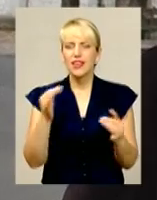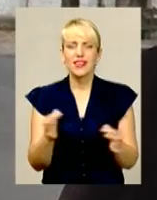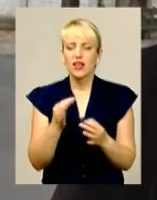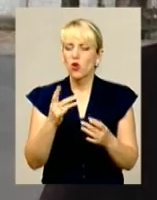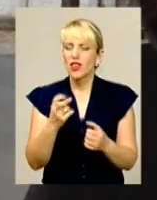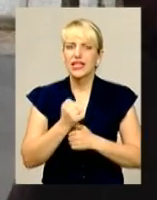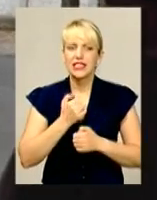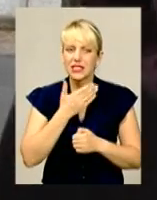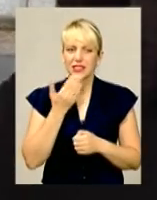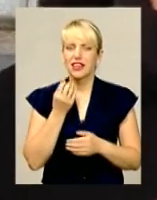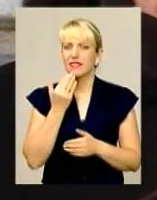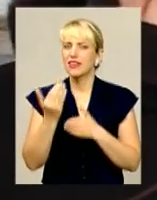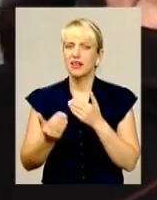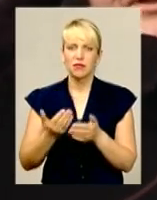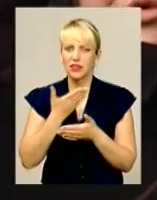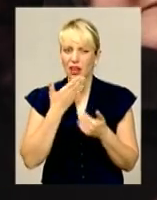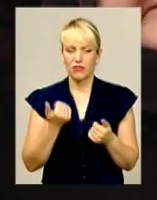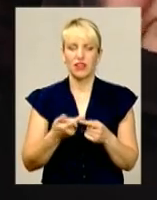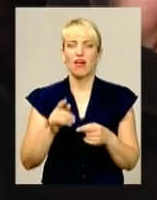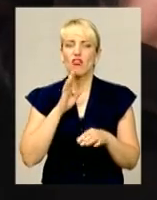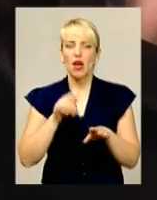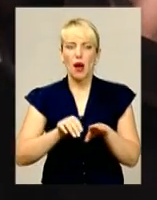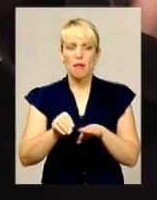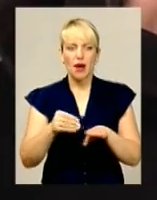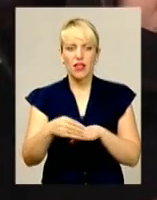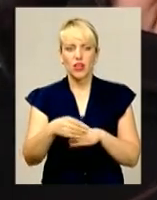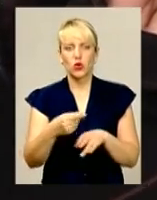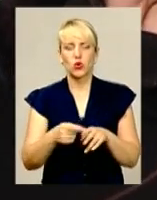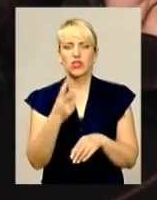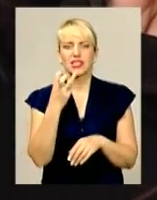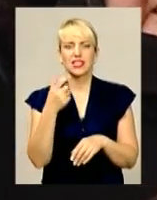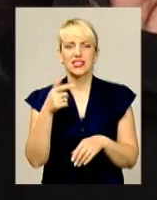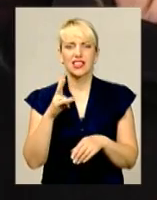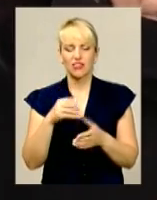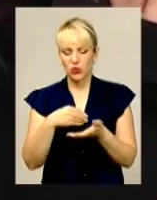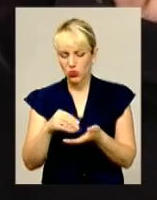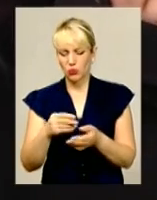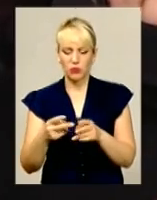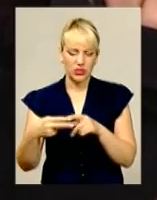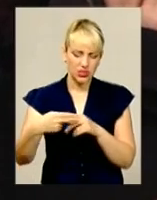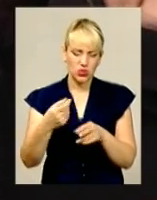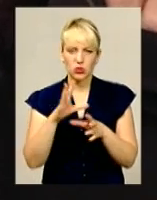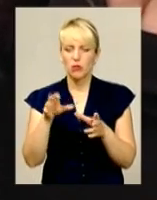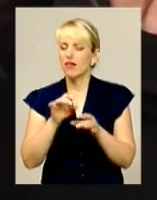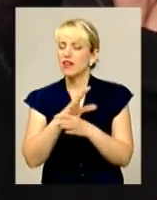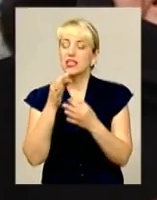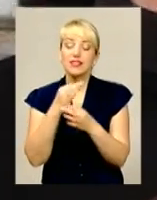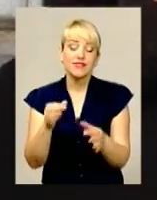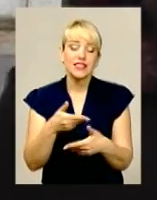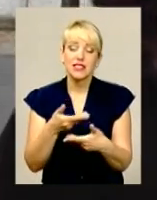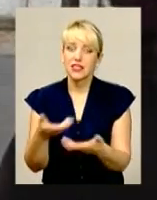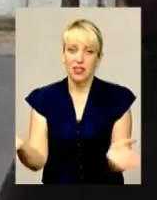питав, її декуди поділа. Вона і манікюри сіда робила, такий за 300 рублів, цей такий шикарний. Ну все, все він їй позволяв.